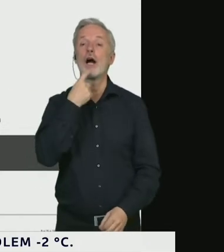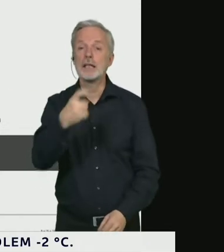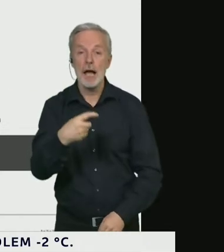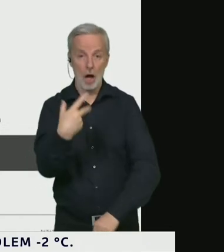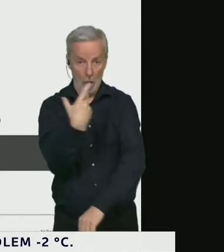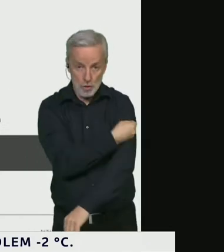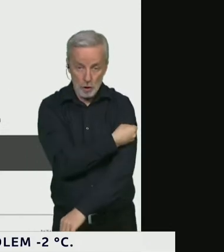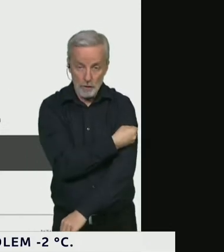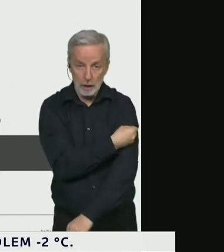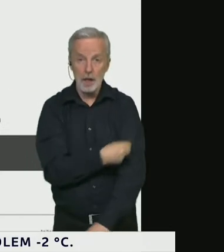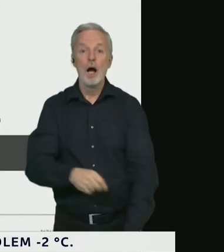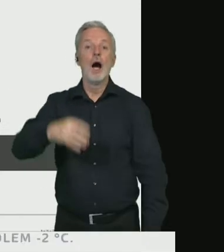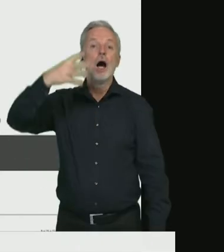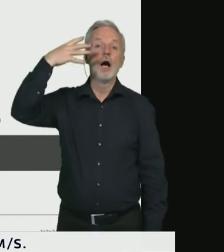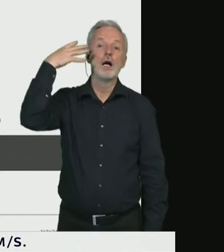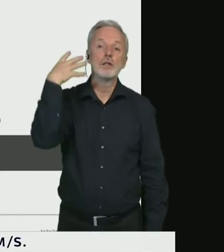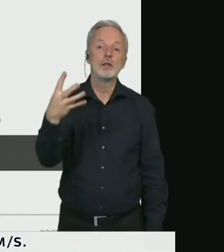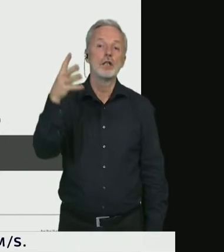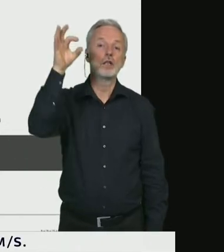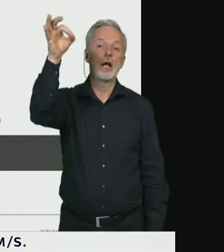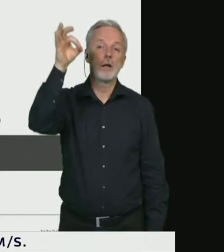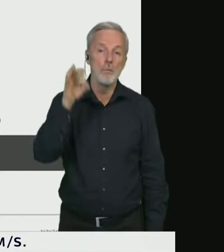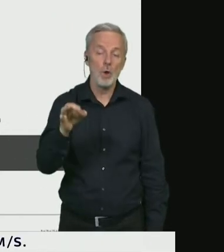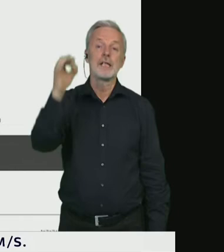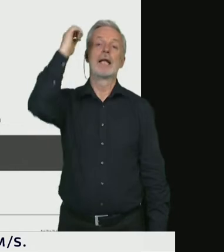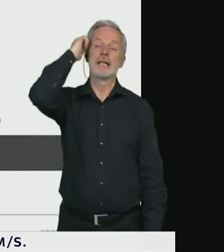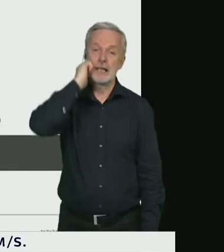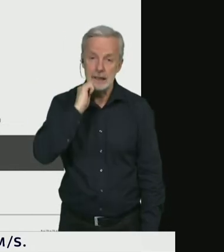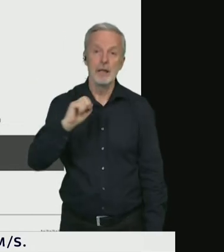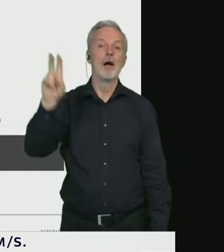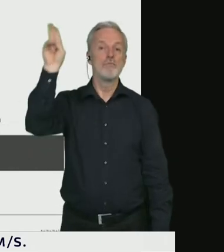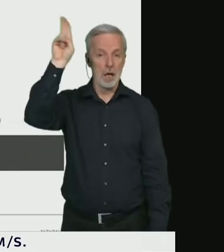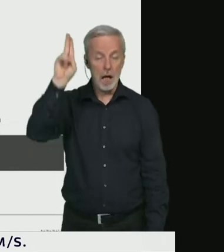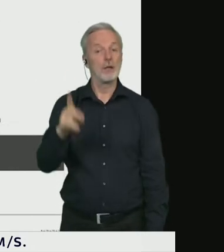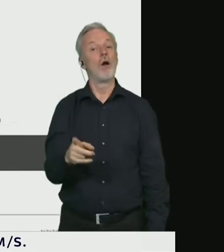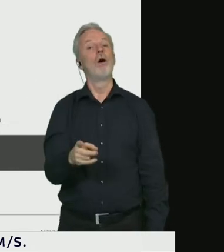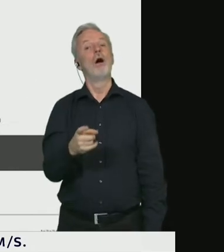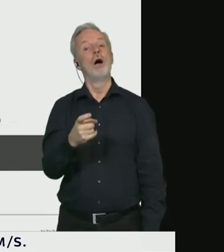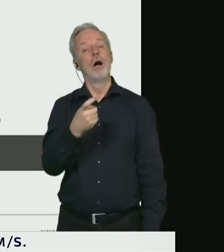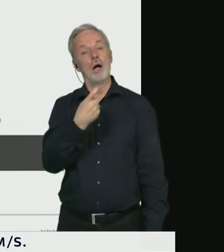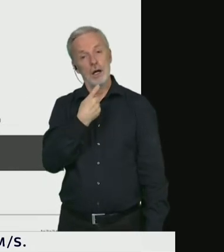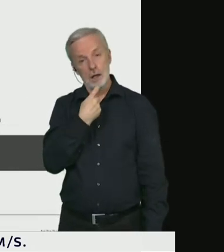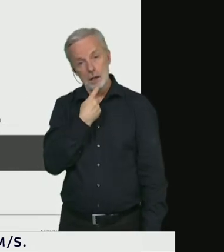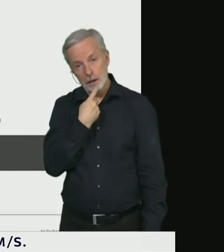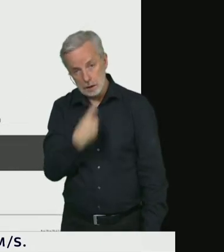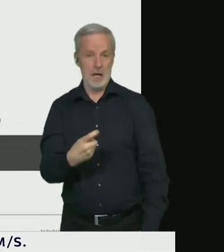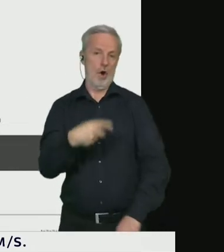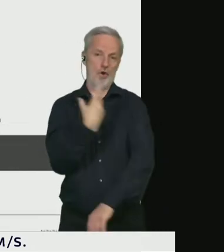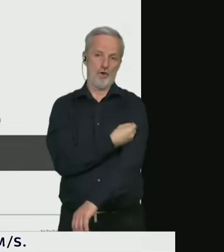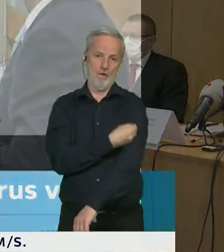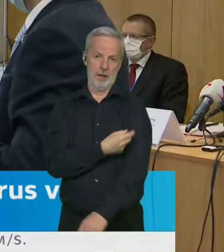sděluje, že se očkovat, nebo 40% respondentů už nyní sděluje, že se očkovat chce.